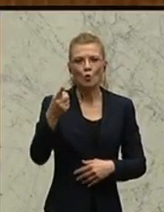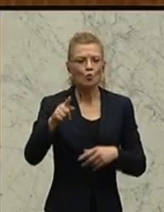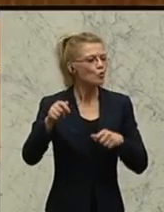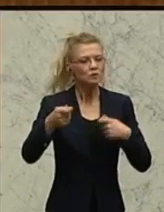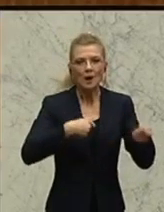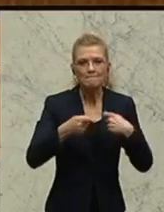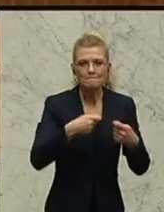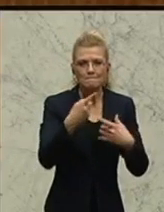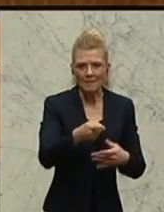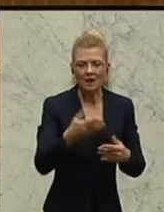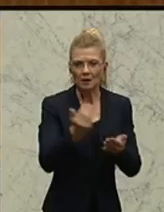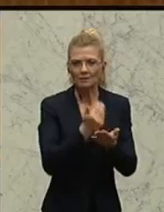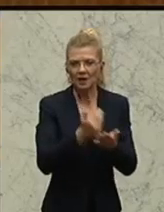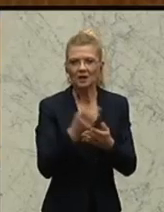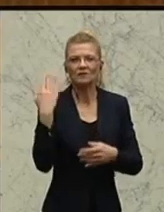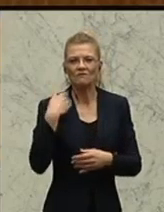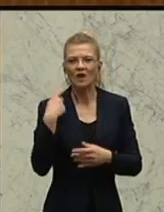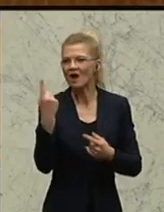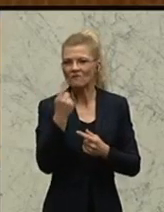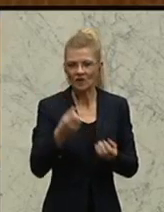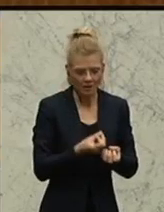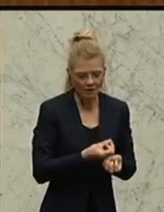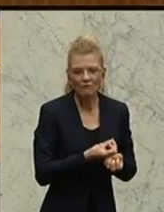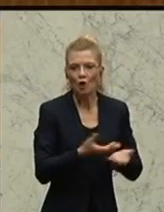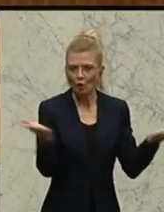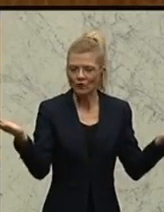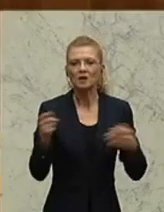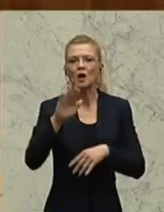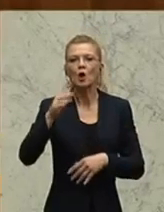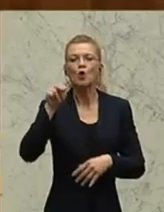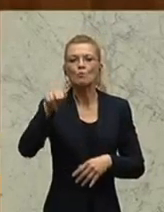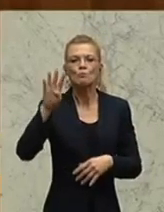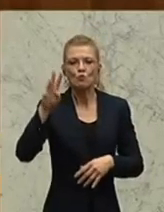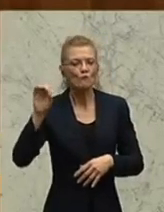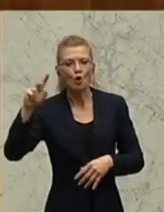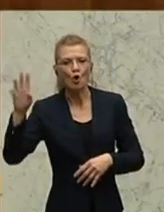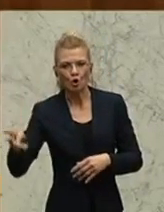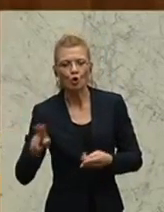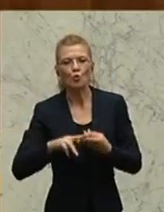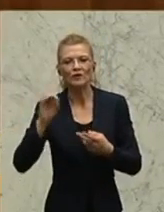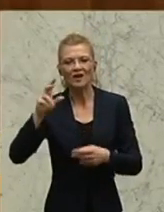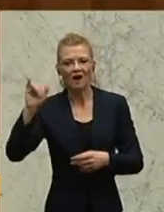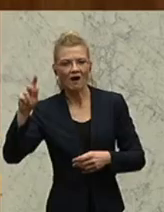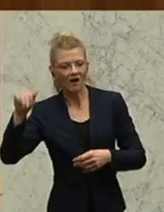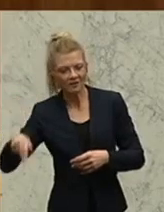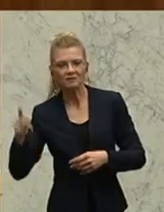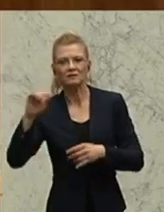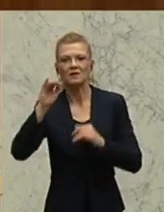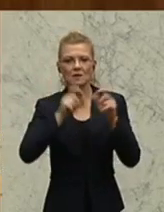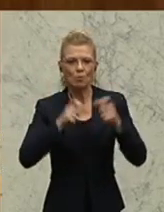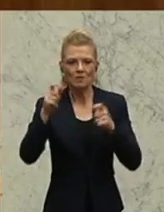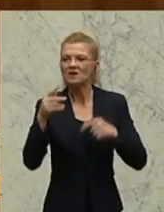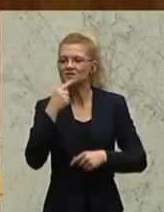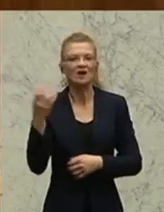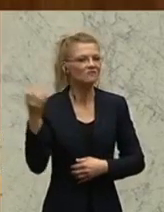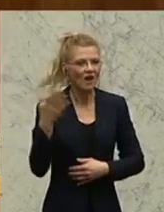und EHL-Immobilien, also da kann man jetzt nicht sagen, dass die sich nicht auskennen würden, spricht davon, dass in Wien alleine